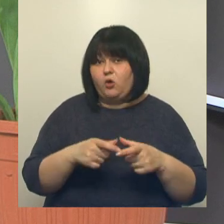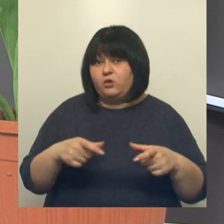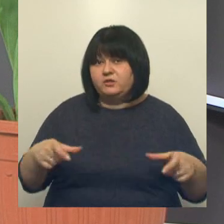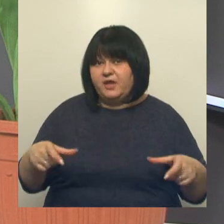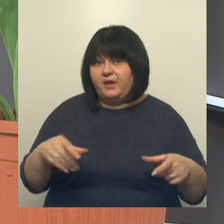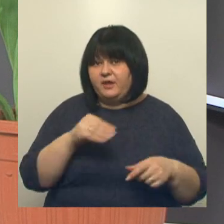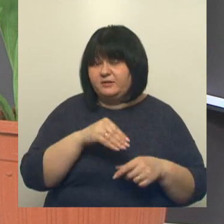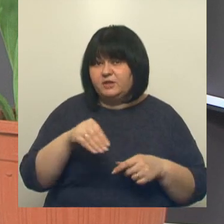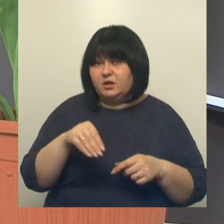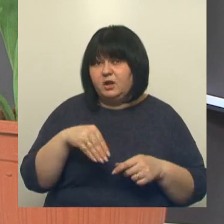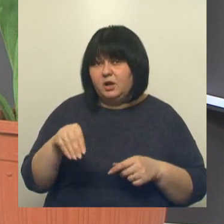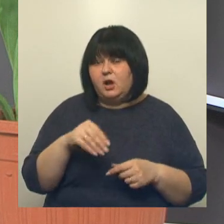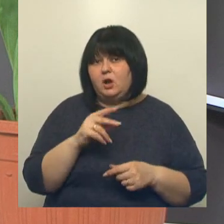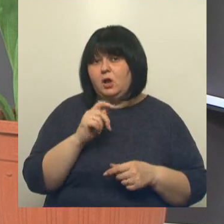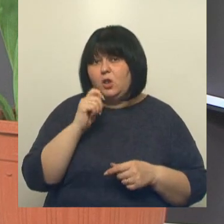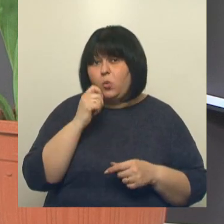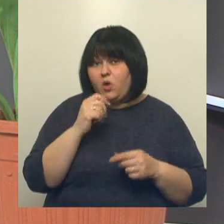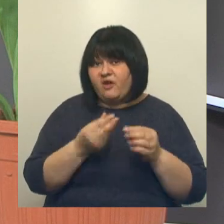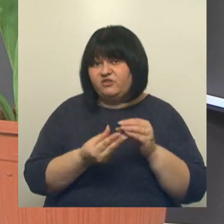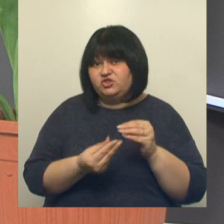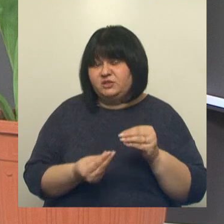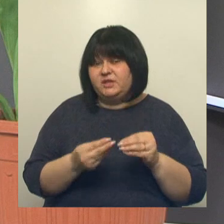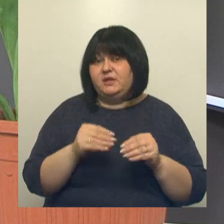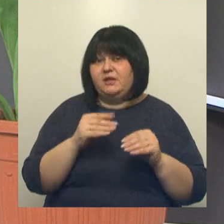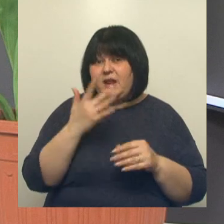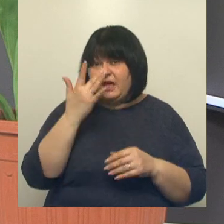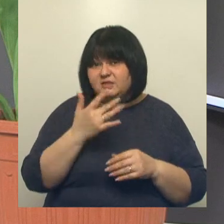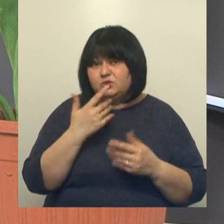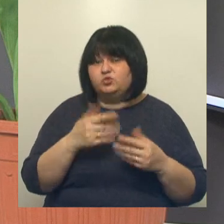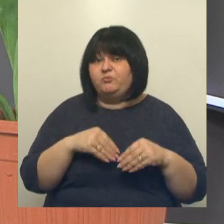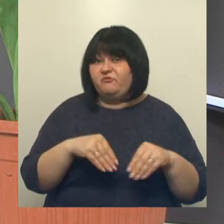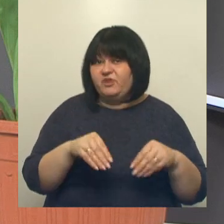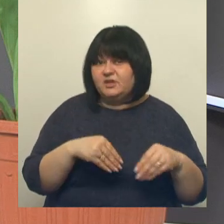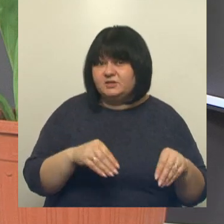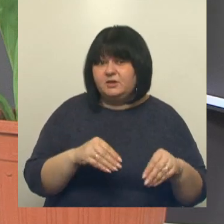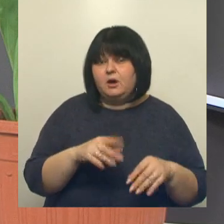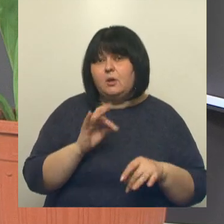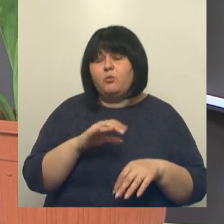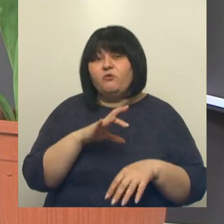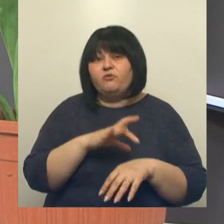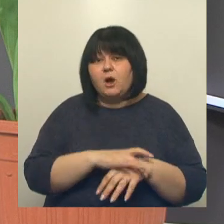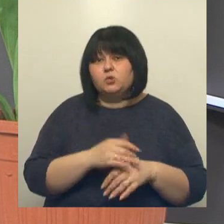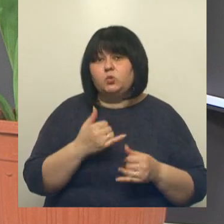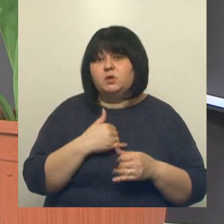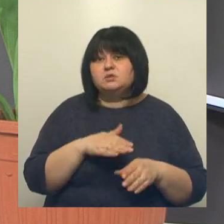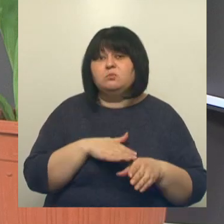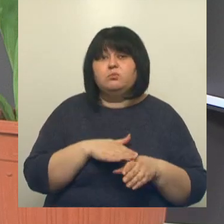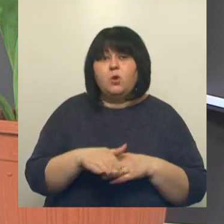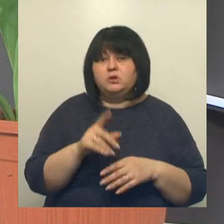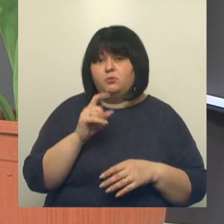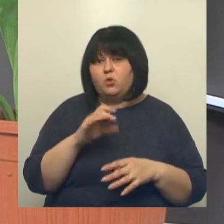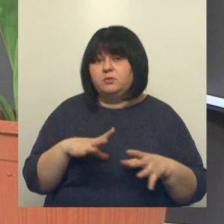луковичные, выращиваются летники высеяны. По факту у нас полным ходом идет